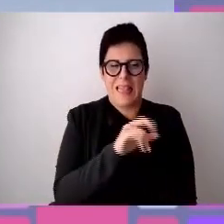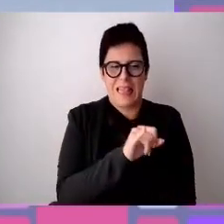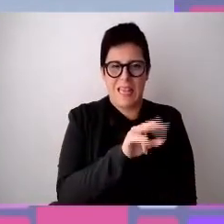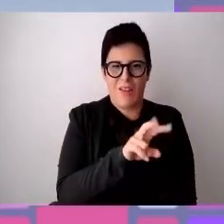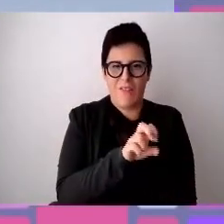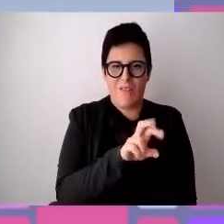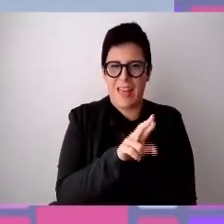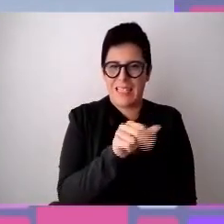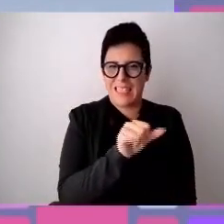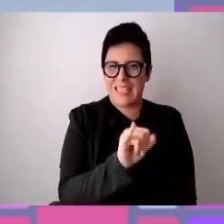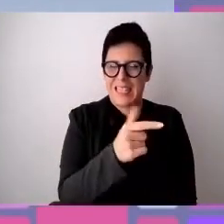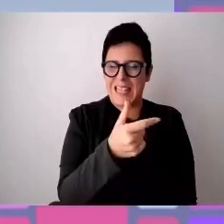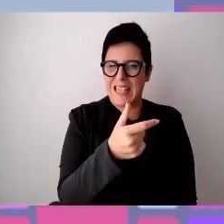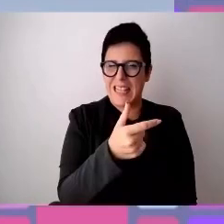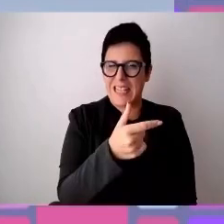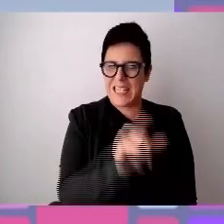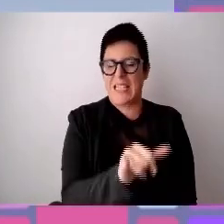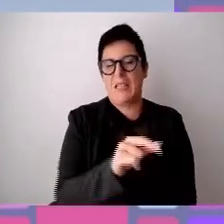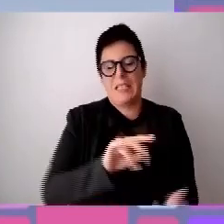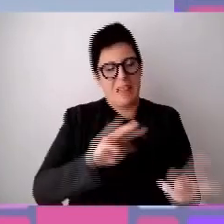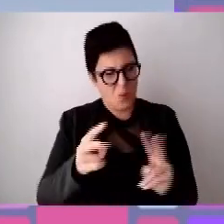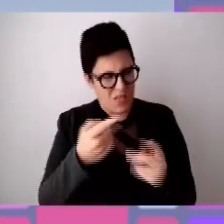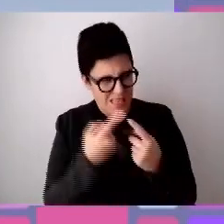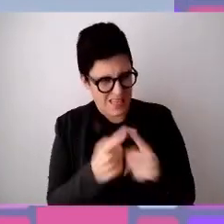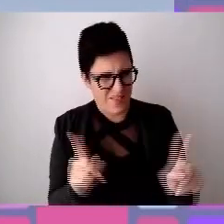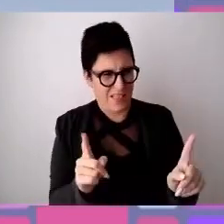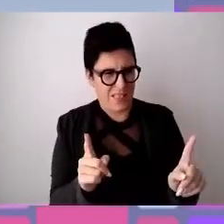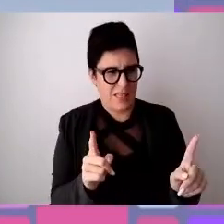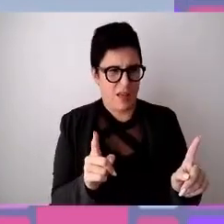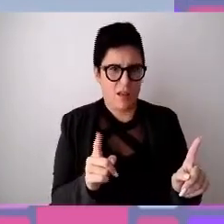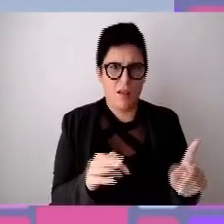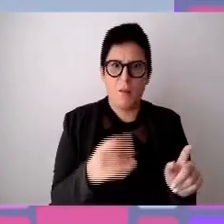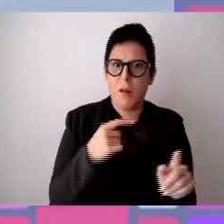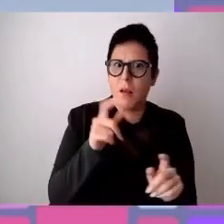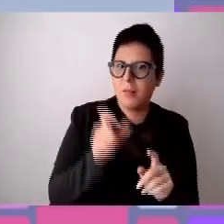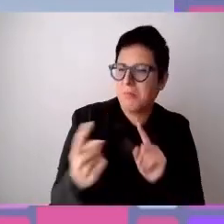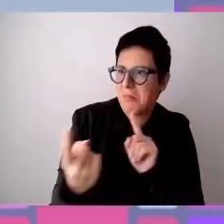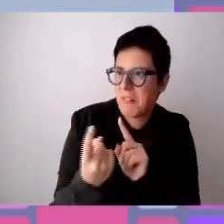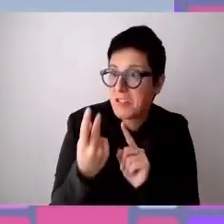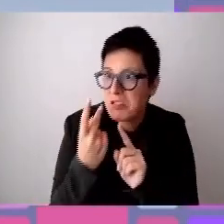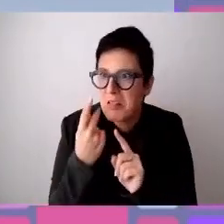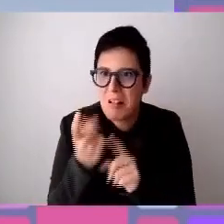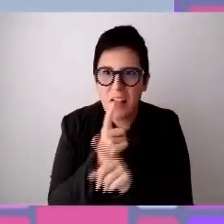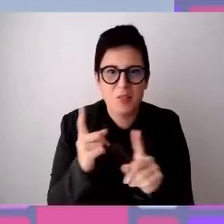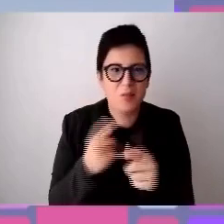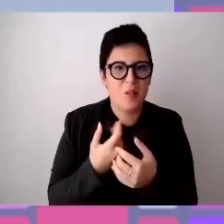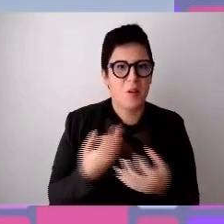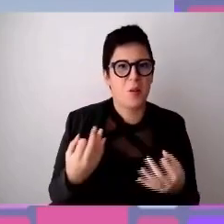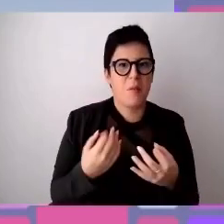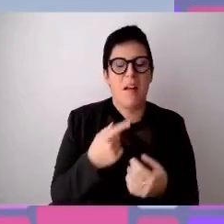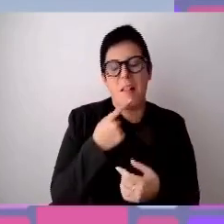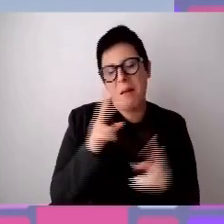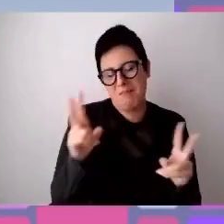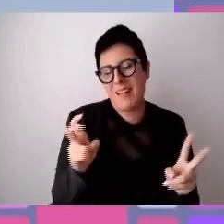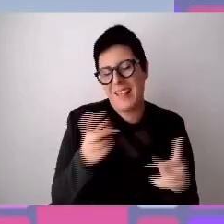traduzione di diversità. Basaglia diceva che da vicino nessuno è normale, quindi beyond è la risposta di Mpower Group per il tema della diversità,